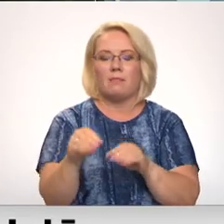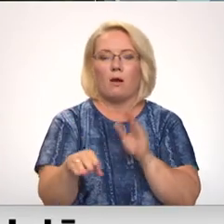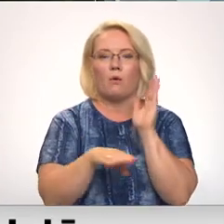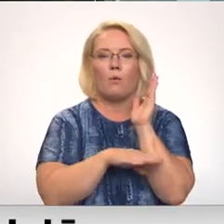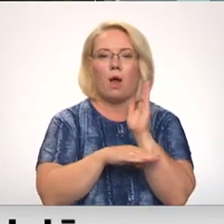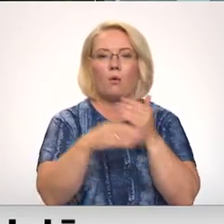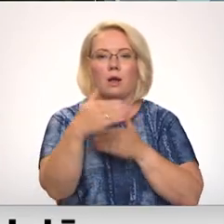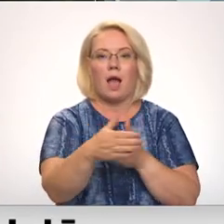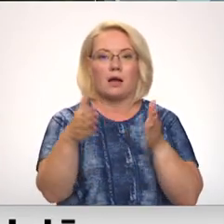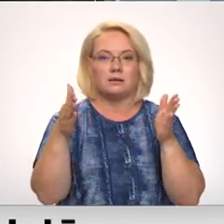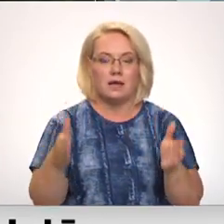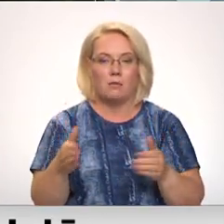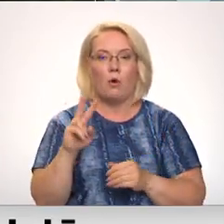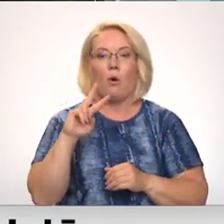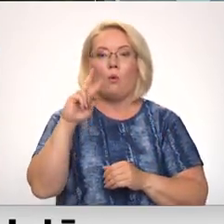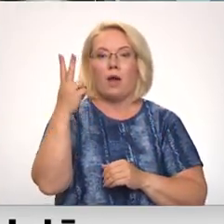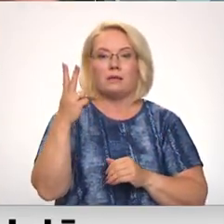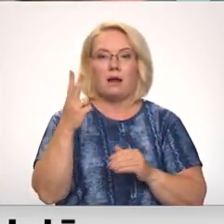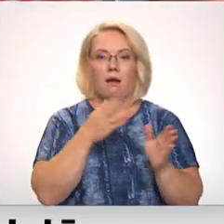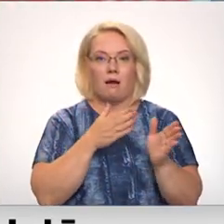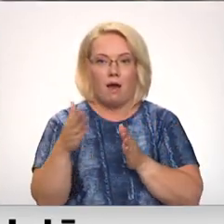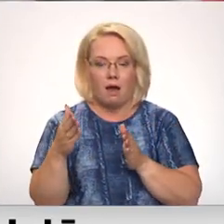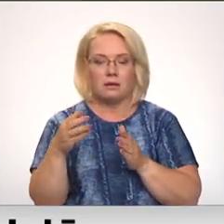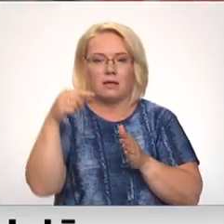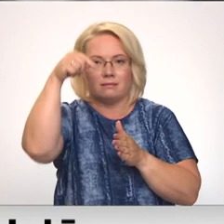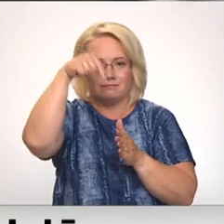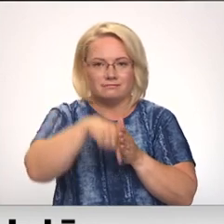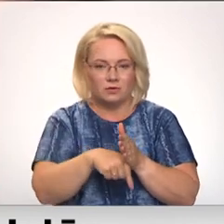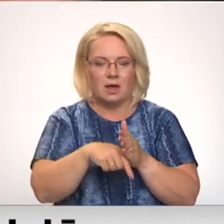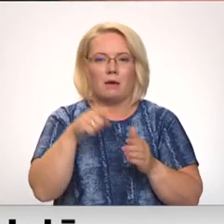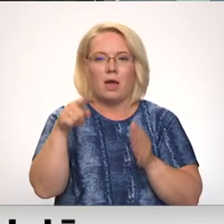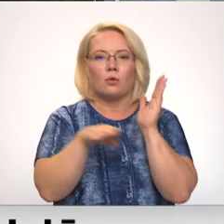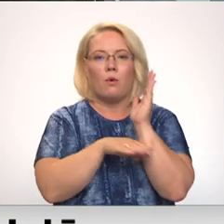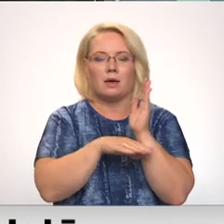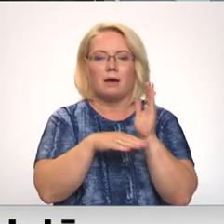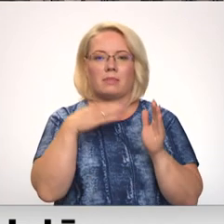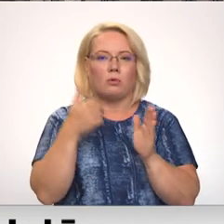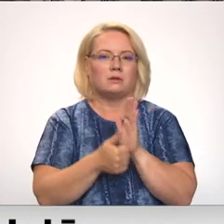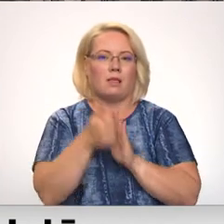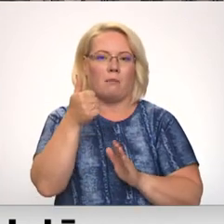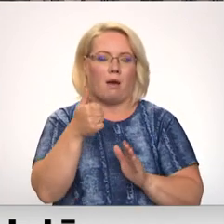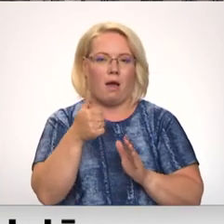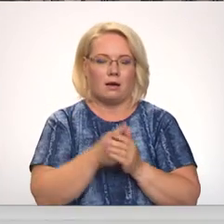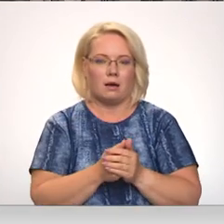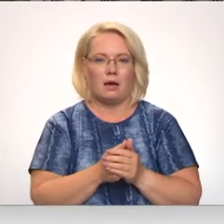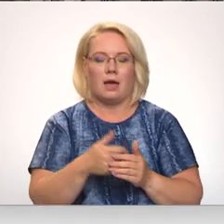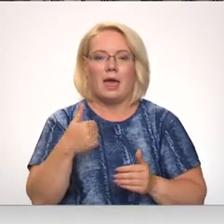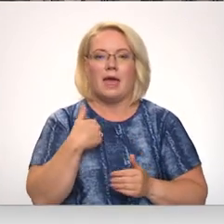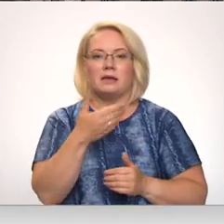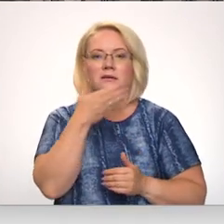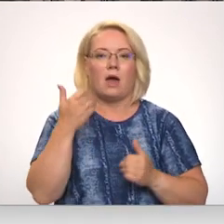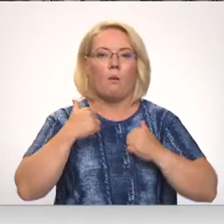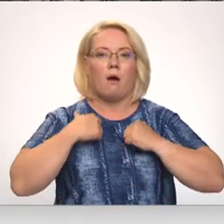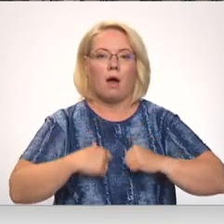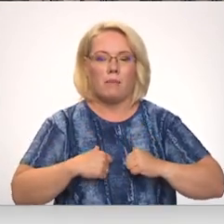un tad, būs otrā kārta, gruntī. Kas, protams, kokiem ir daudz labāks variants. Es neesmu apmierināta ar to,